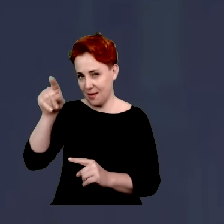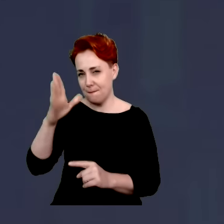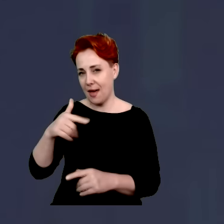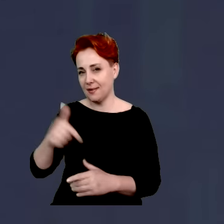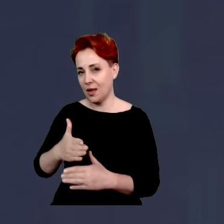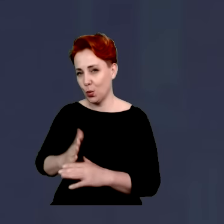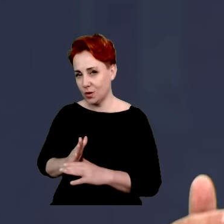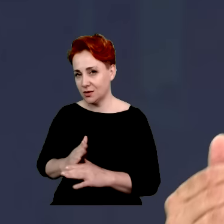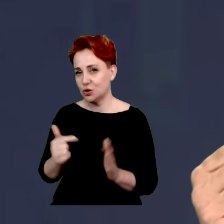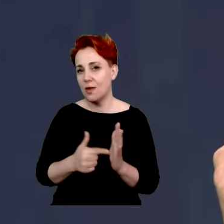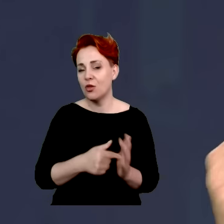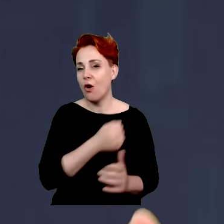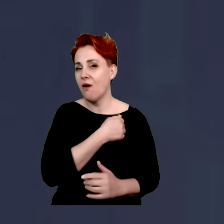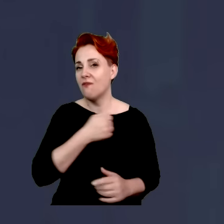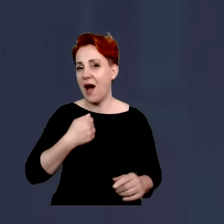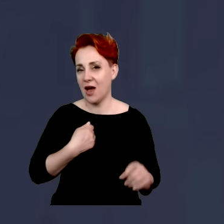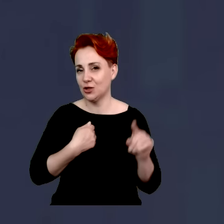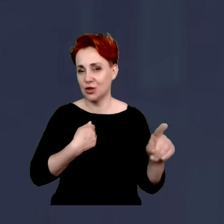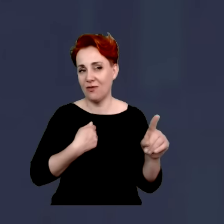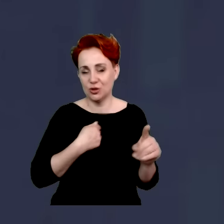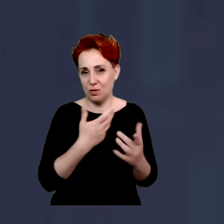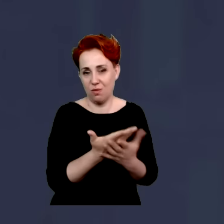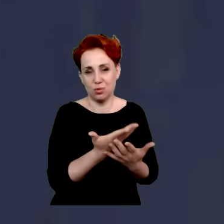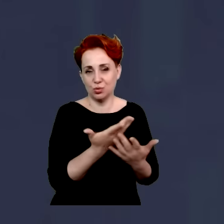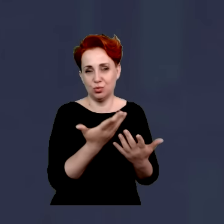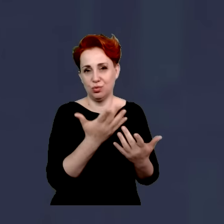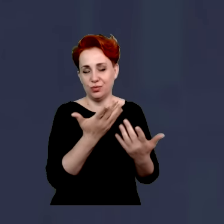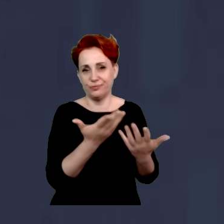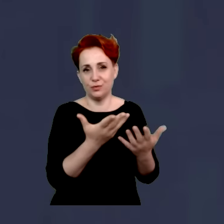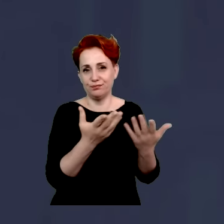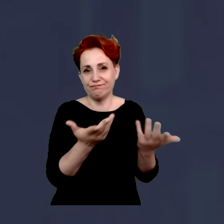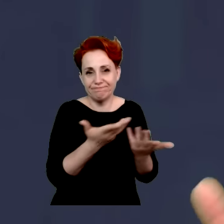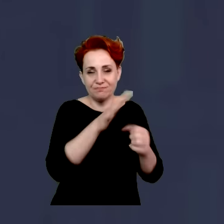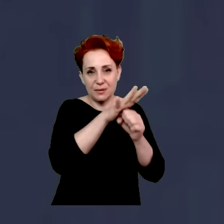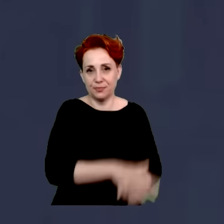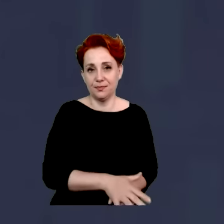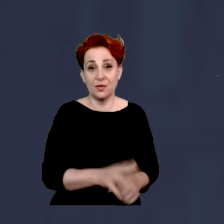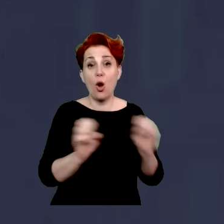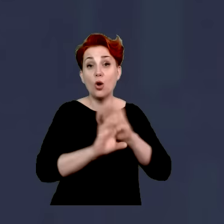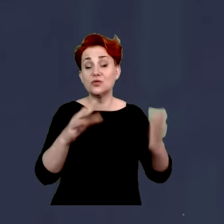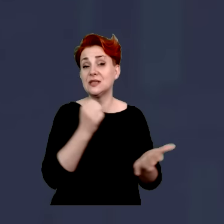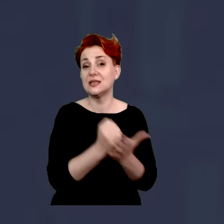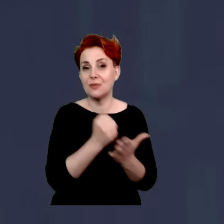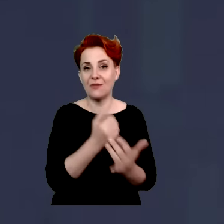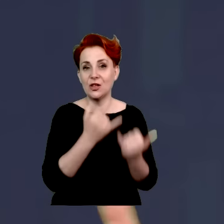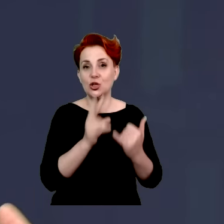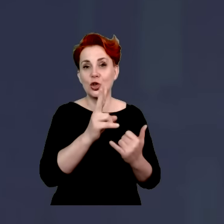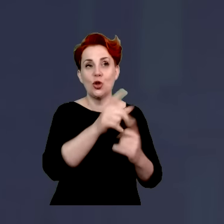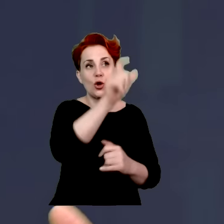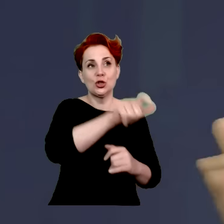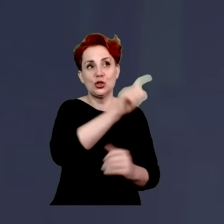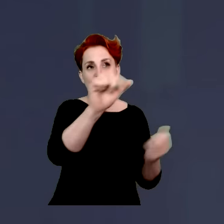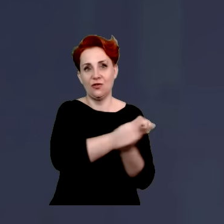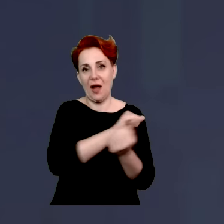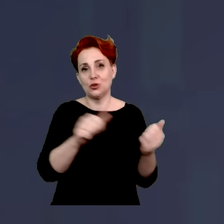żeby ten warszawski Czerepach się właściwie spalił. bo jest oczywiste dla każdego, kto funkcjonuje w Polsce, że ten, który z krzyżem walczy, no może